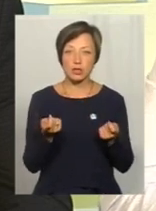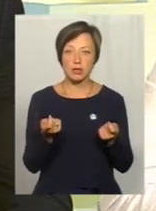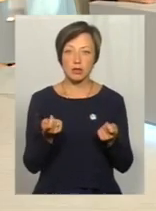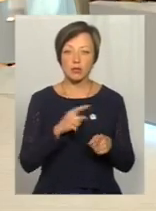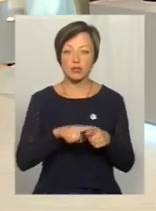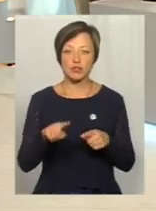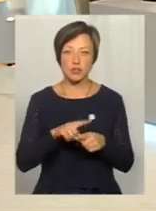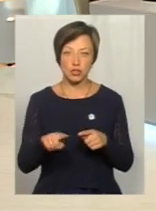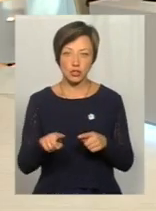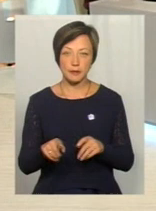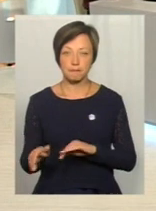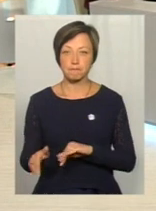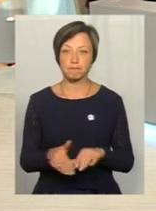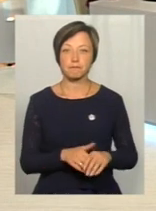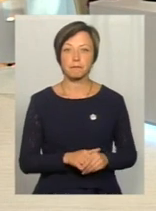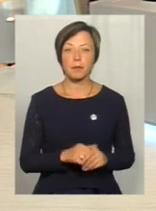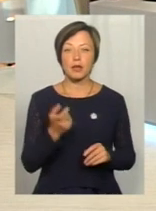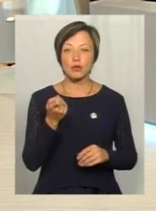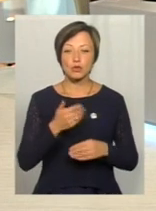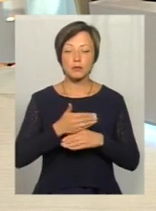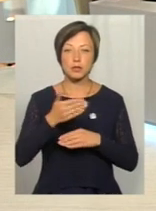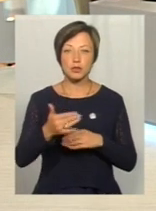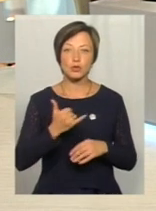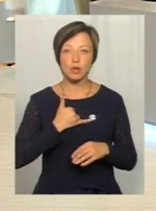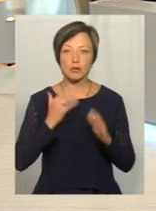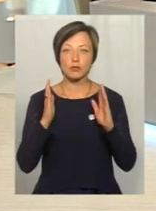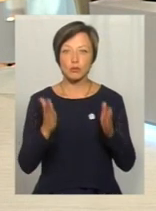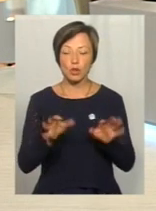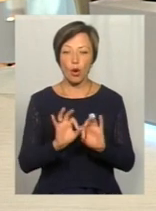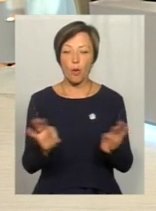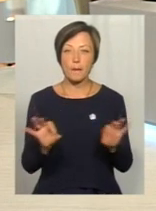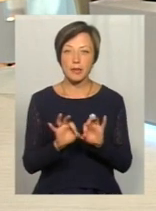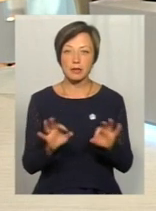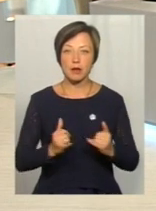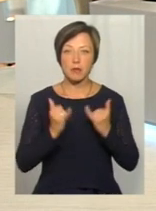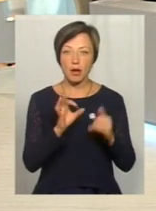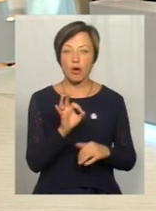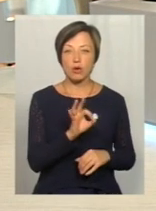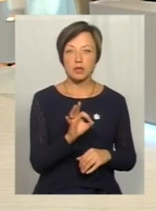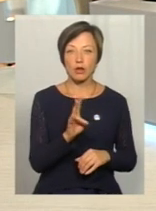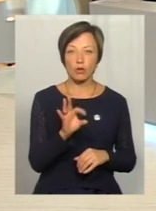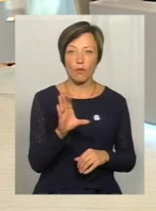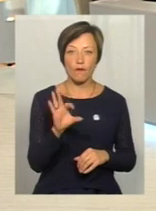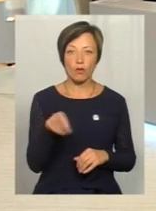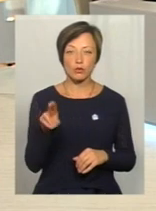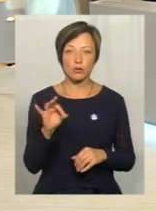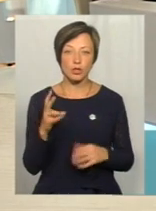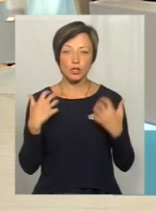присвичити. Трошечки пізніше у нас буде коментар пані Оксани Новодон, начальника